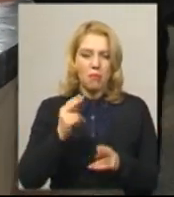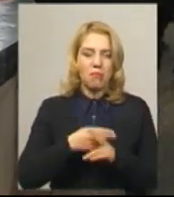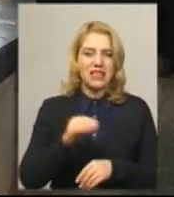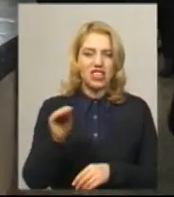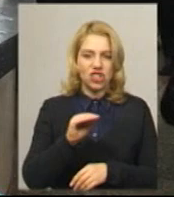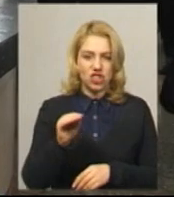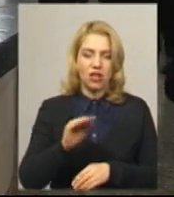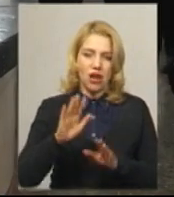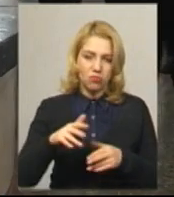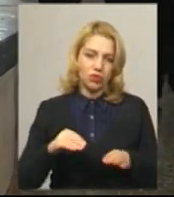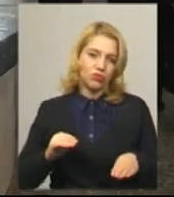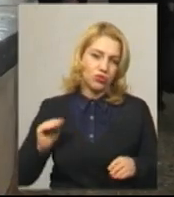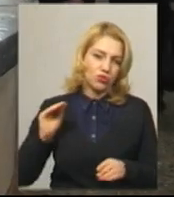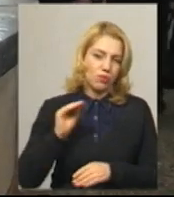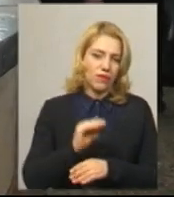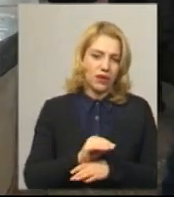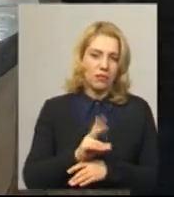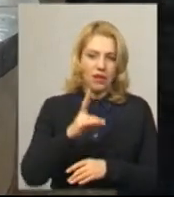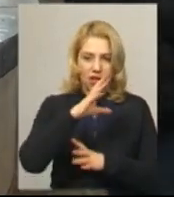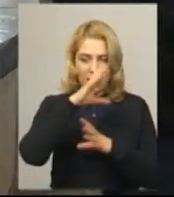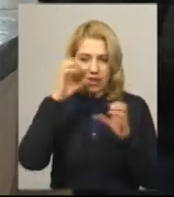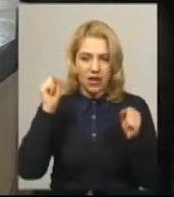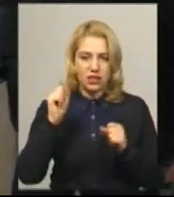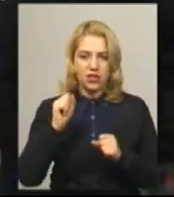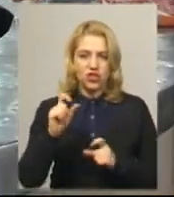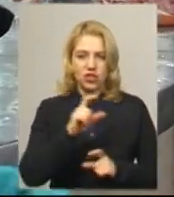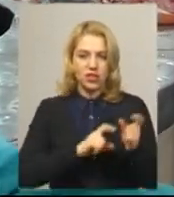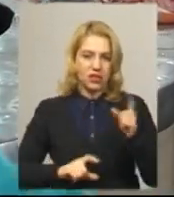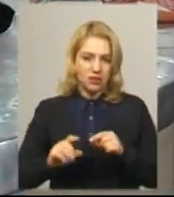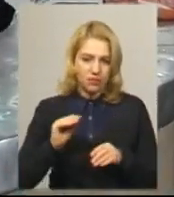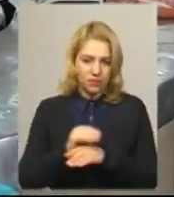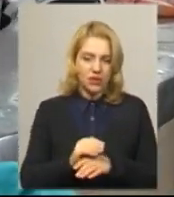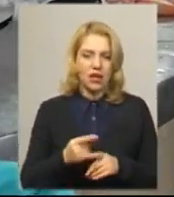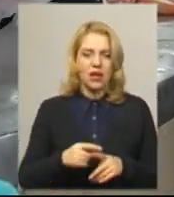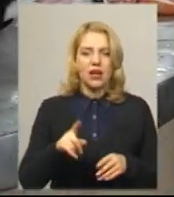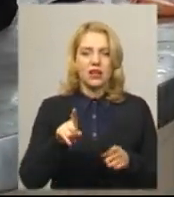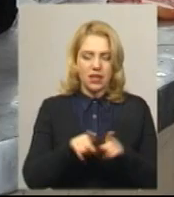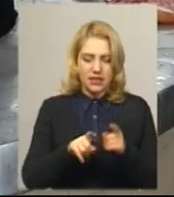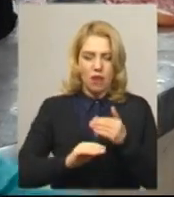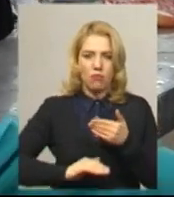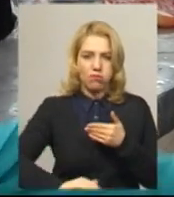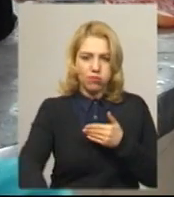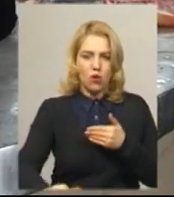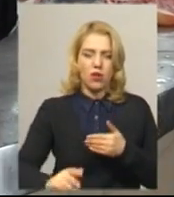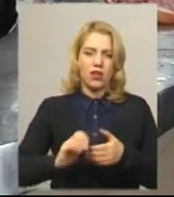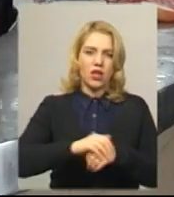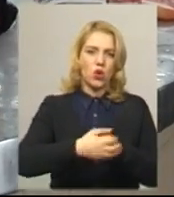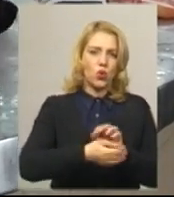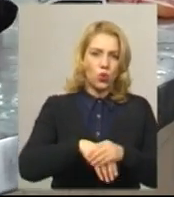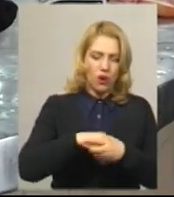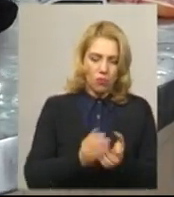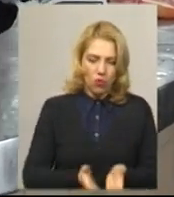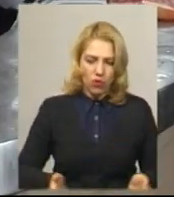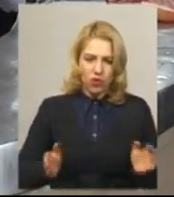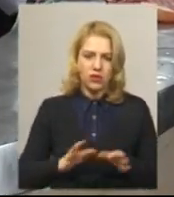потім ще на ніч ми їх дезінфіціруємо. І так само і пол, і так само рукомойники, миючі